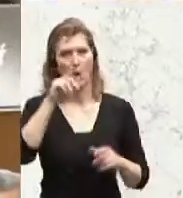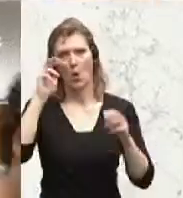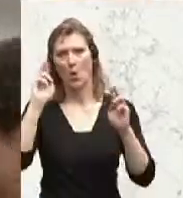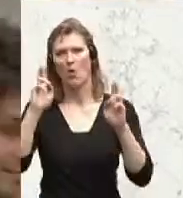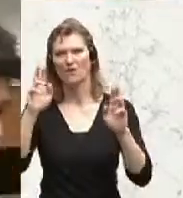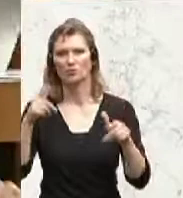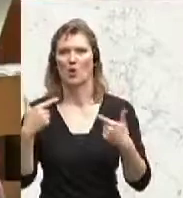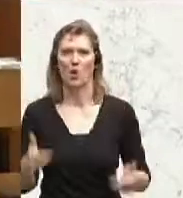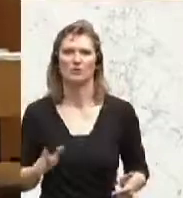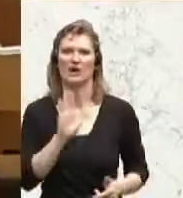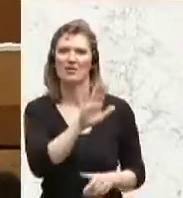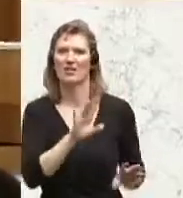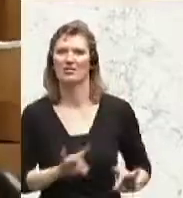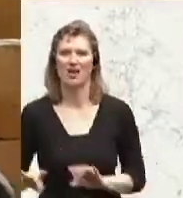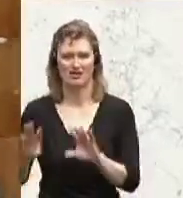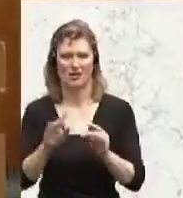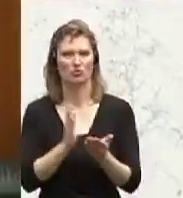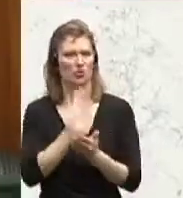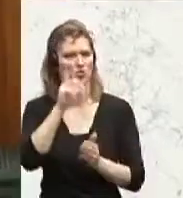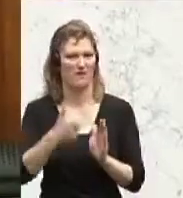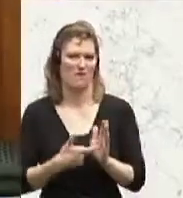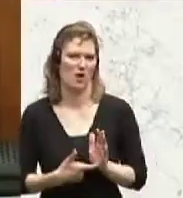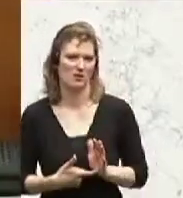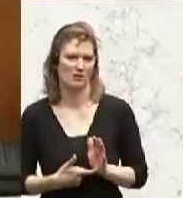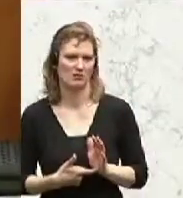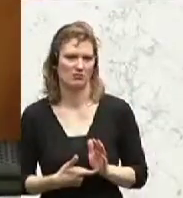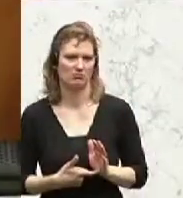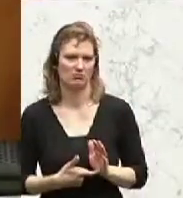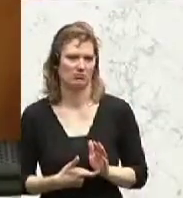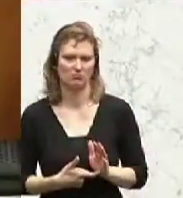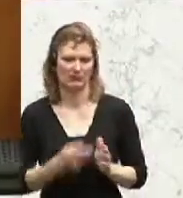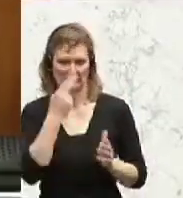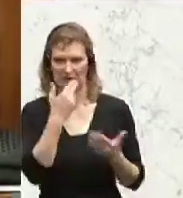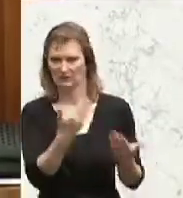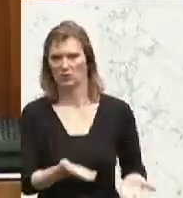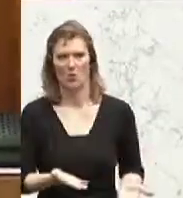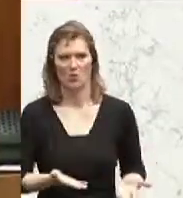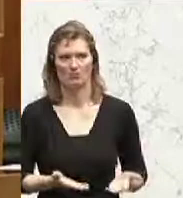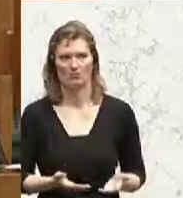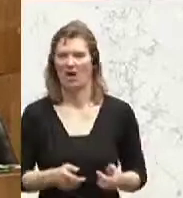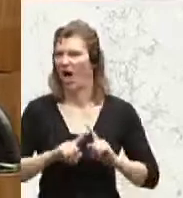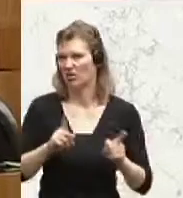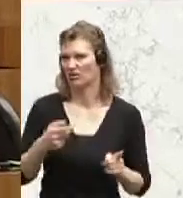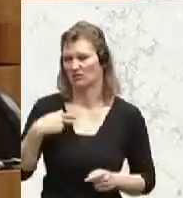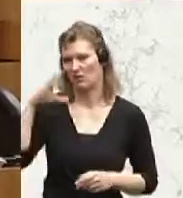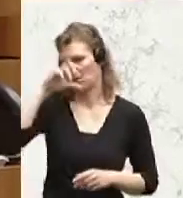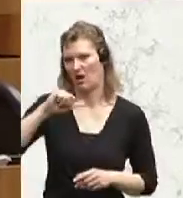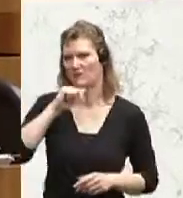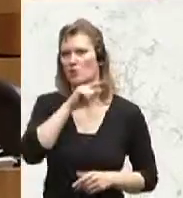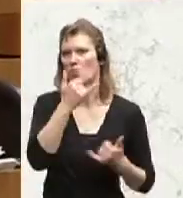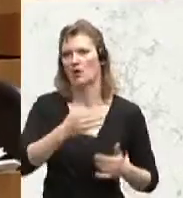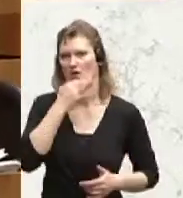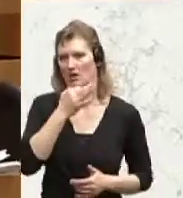Tätigkeit überfordert zu sein. Anders ist das nicht zu verstehen, was Sie heute von sich gegeben haben.